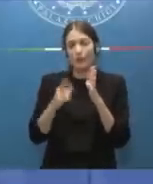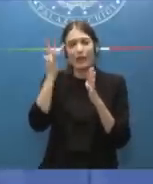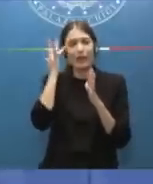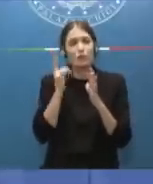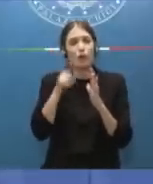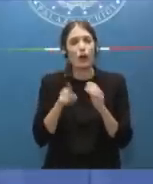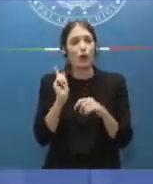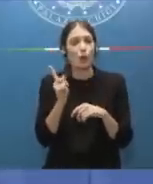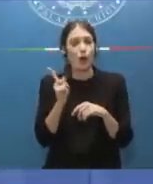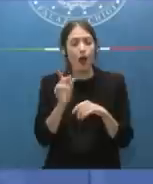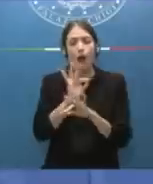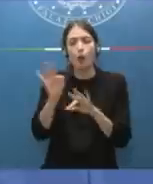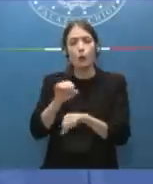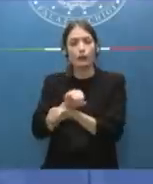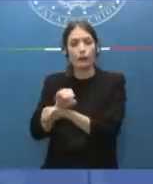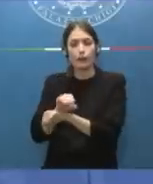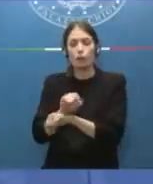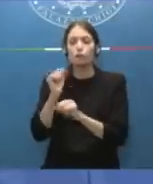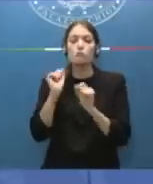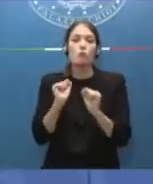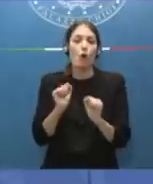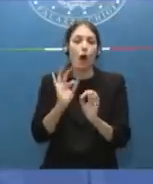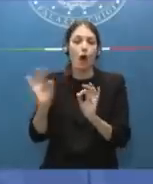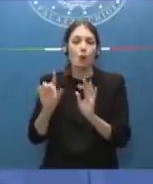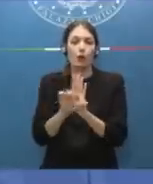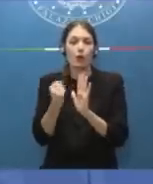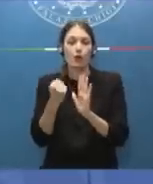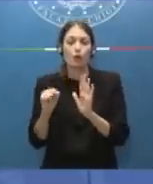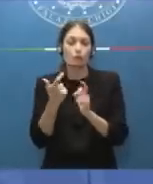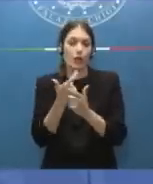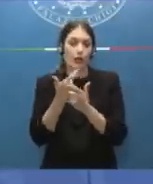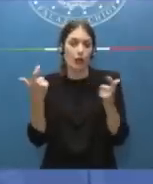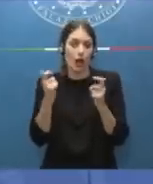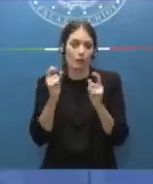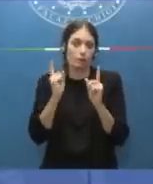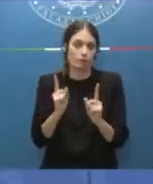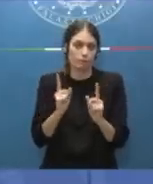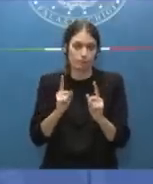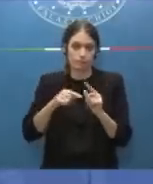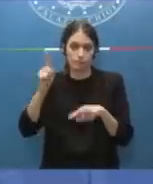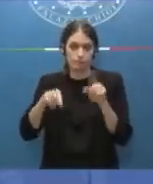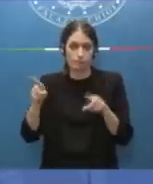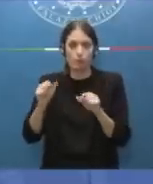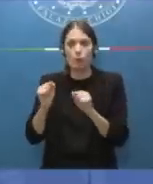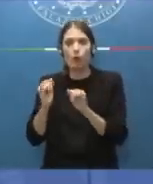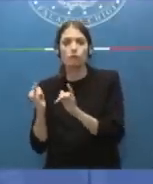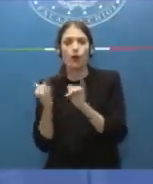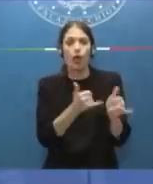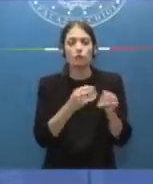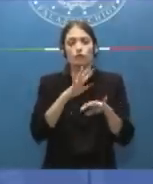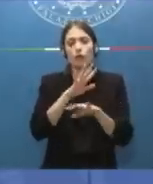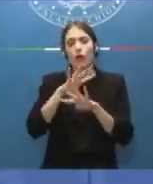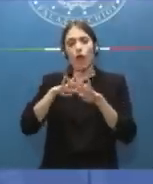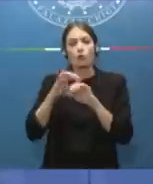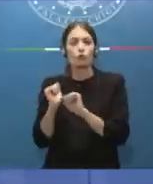che una serie di detenuti per alcuni reati, insomma anche di una certa gravità, uscissero dal carcere. Quindi noi